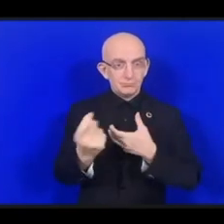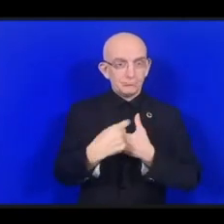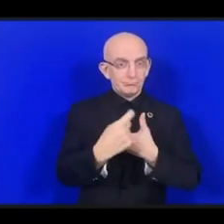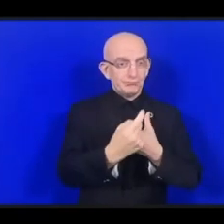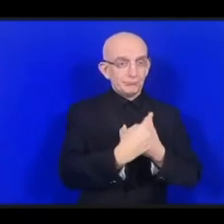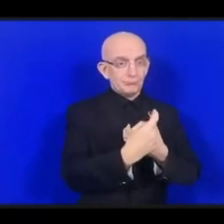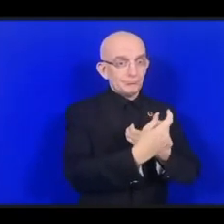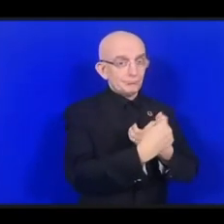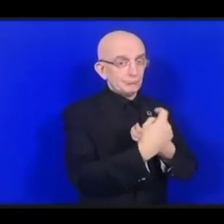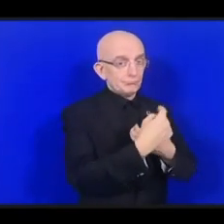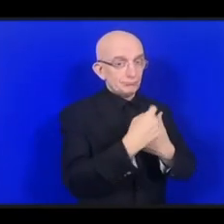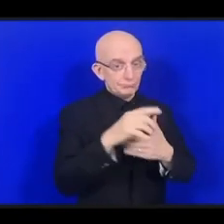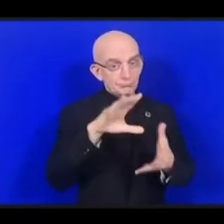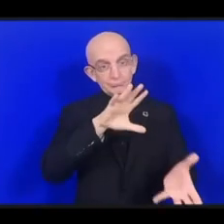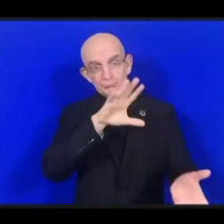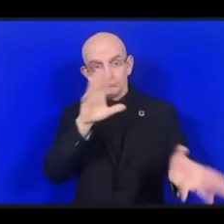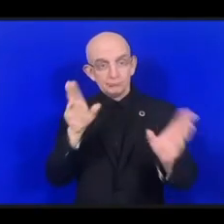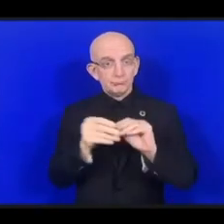континентов мира.